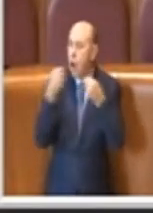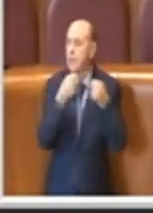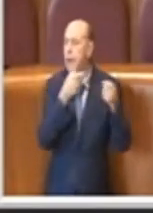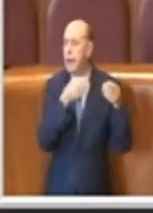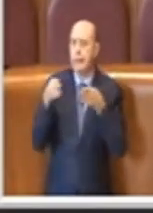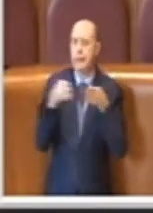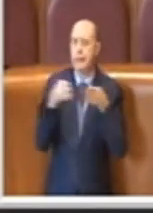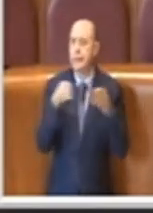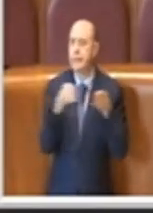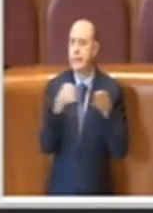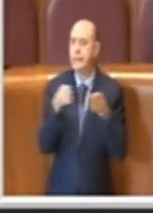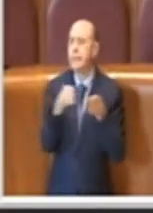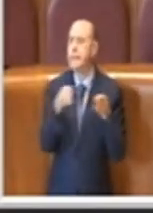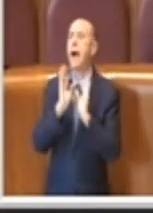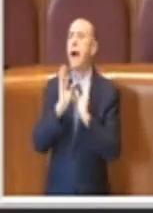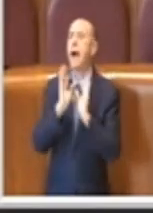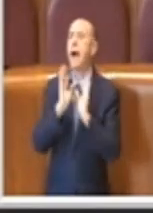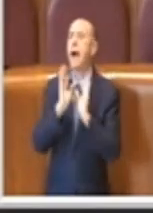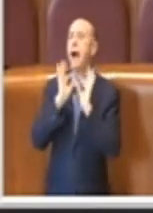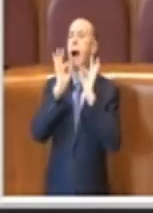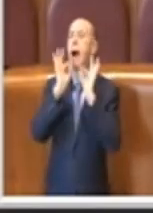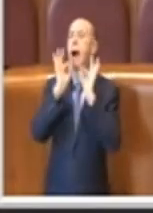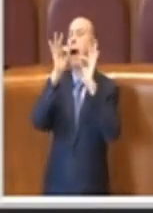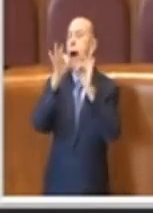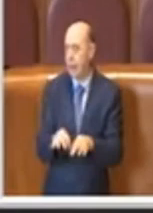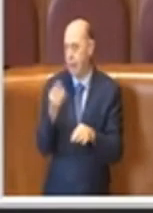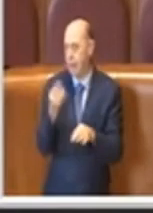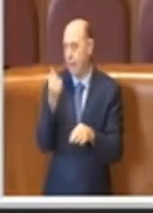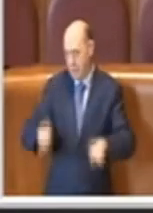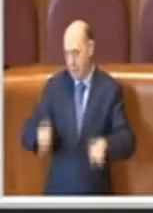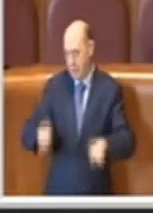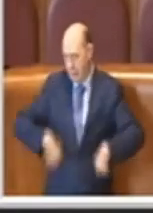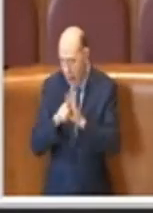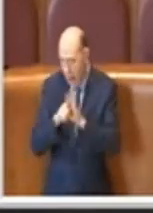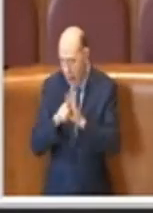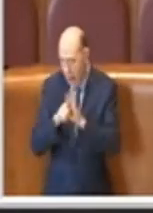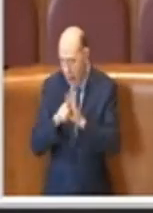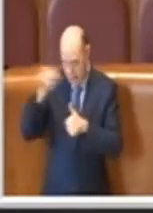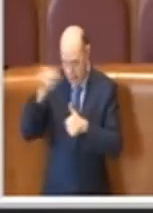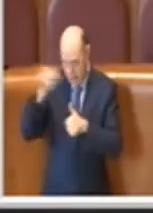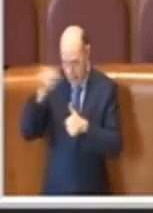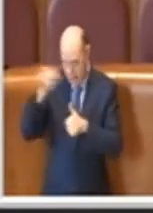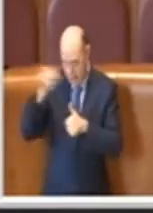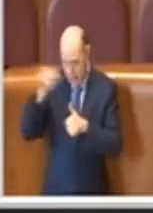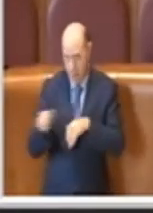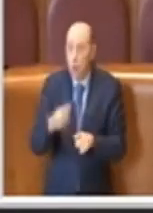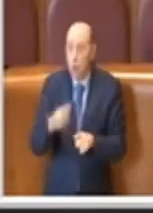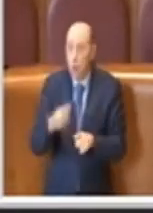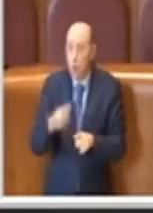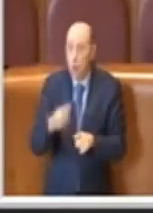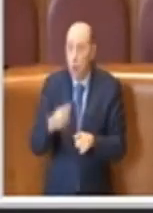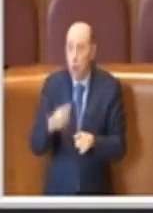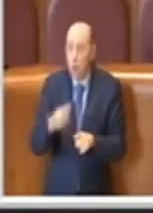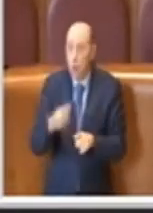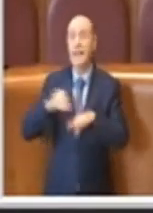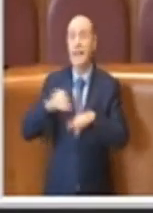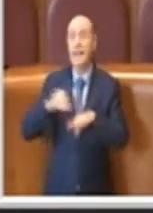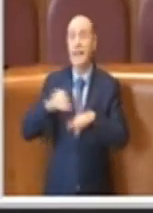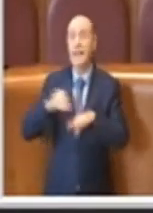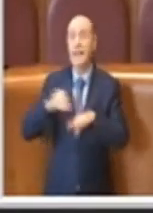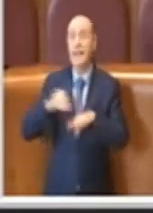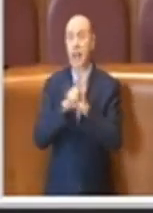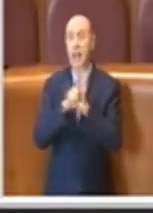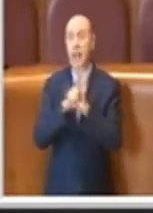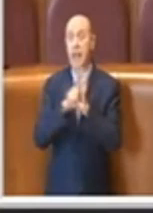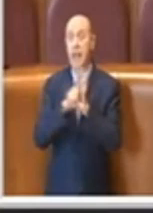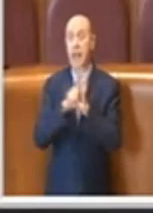con aggravio di spese legali in primis e poi di interessi legali su